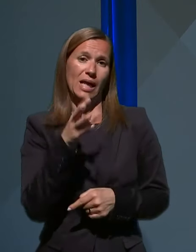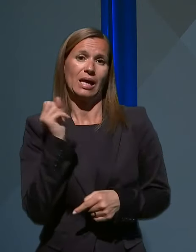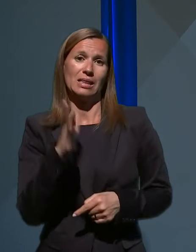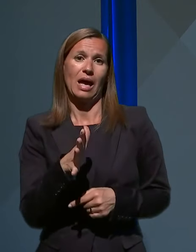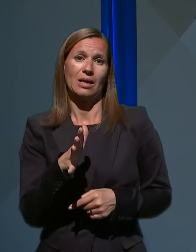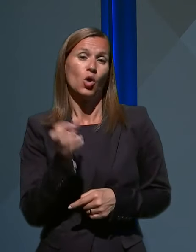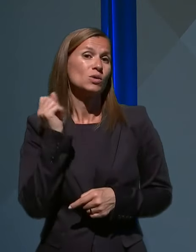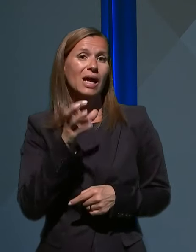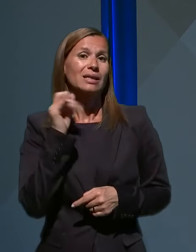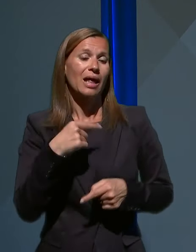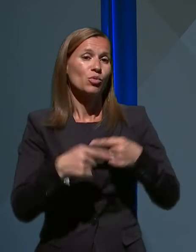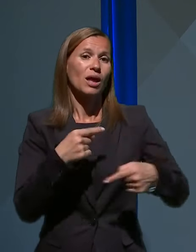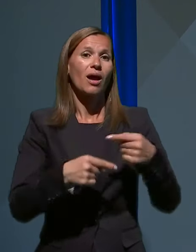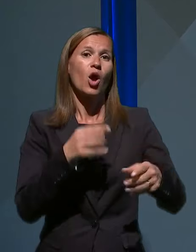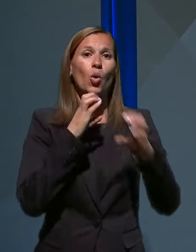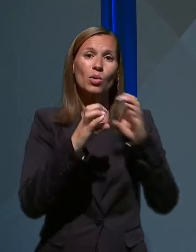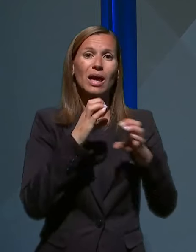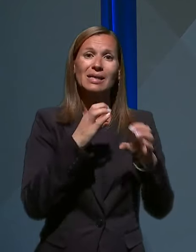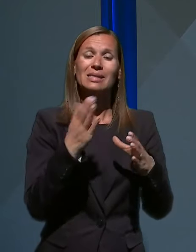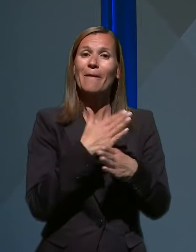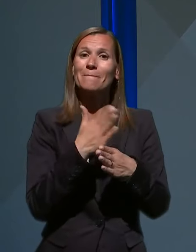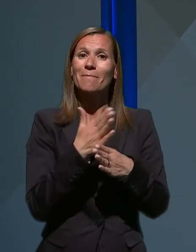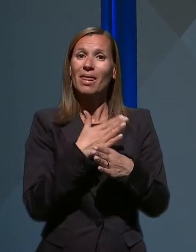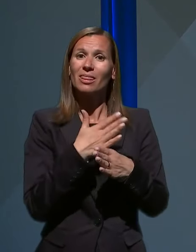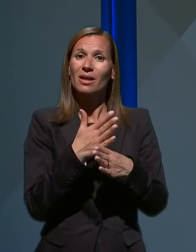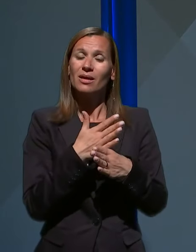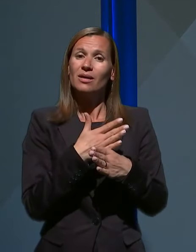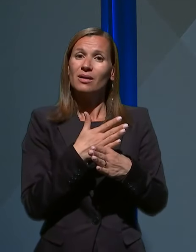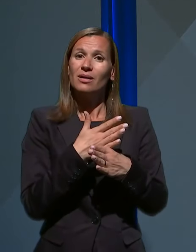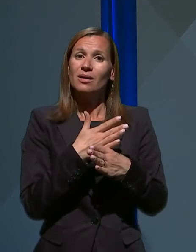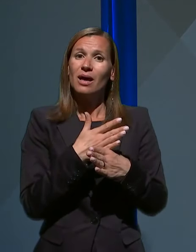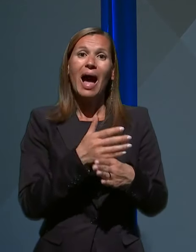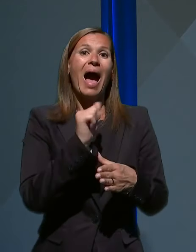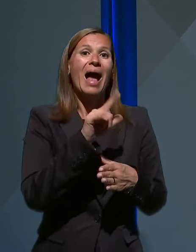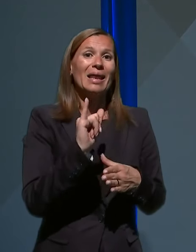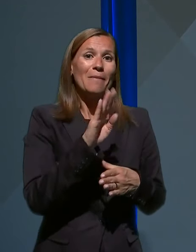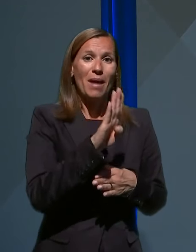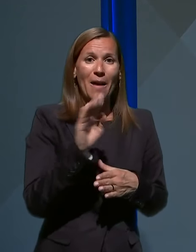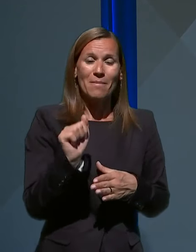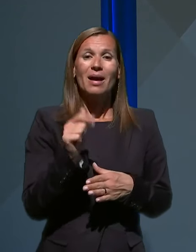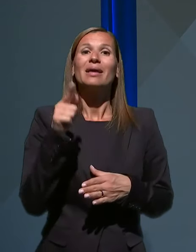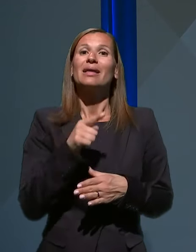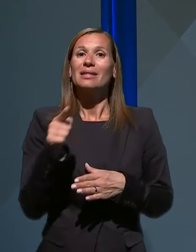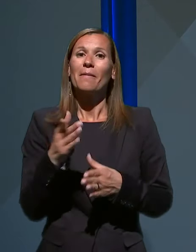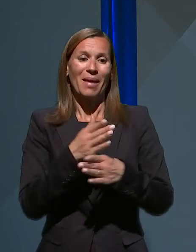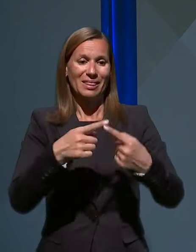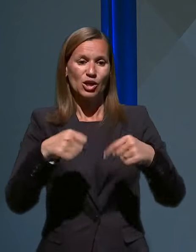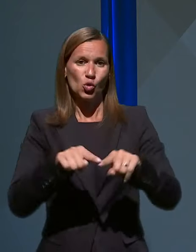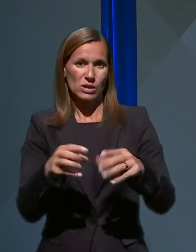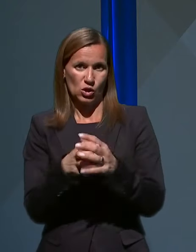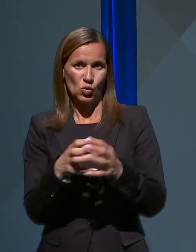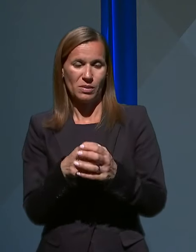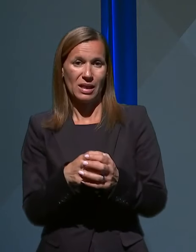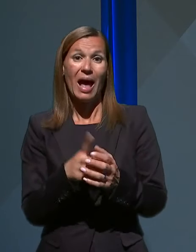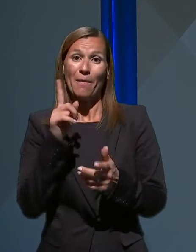Vsak dan je tekla komunikacija med, praktično vsak dan med Alibabo in medresorsko skupino. Problem, ki